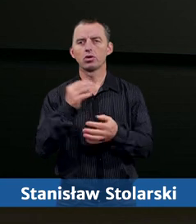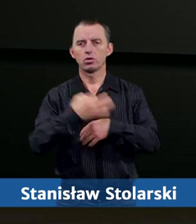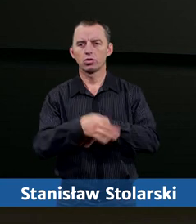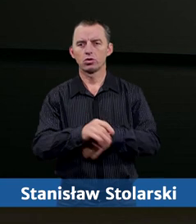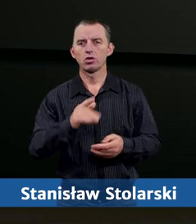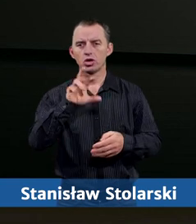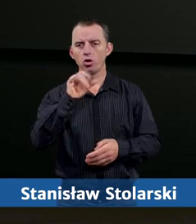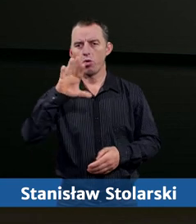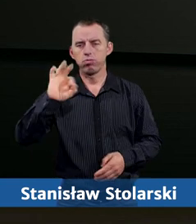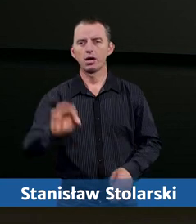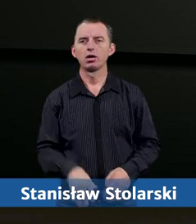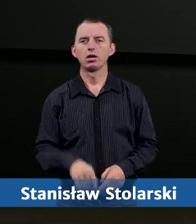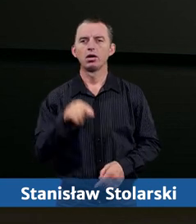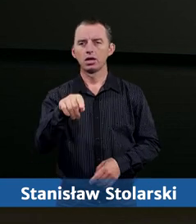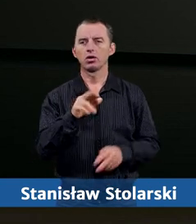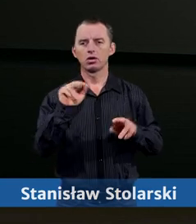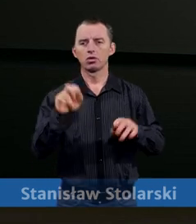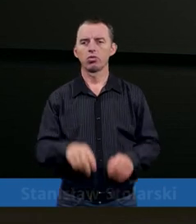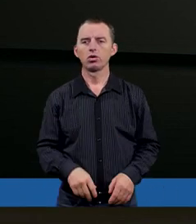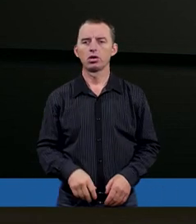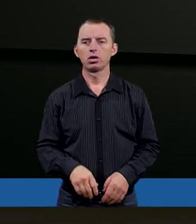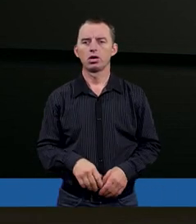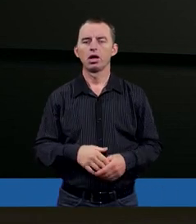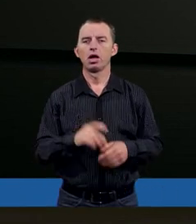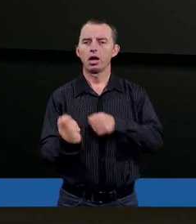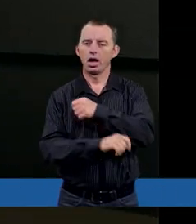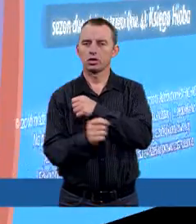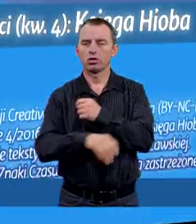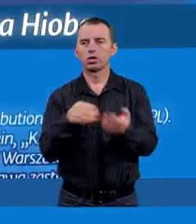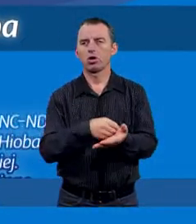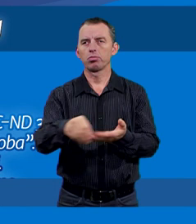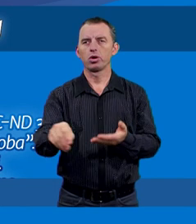Hioba, którego tytuł to Karząca Odpłata.